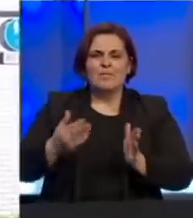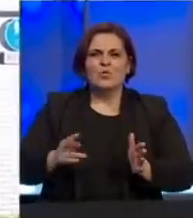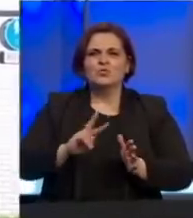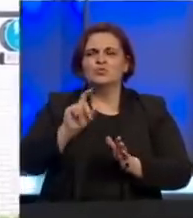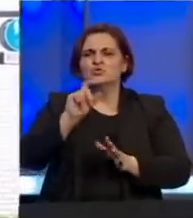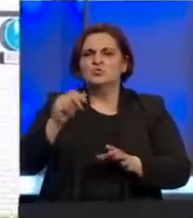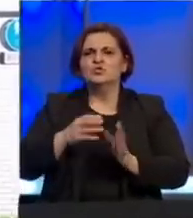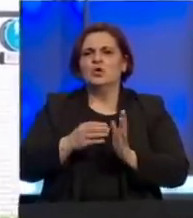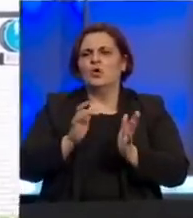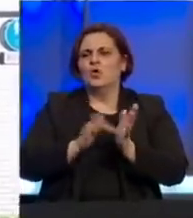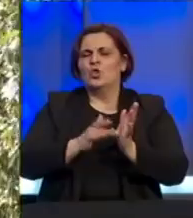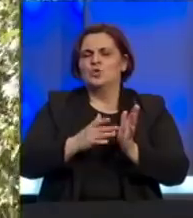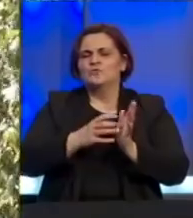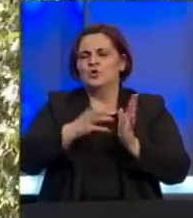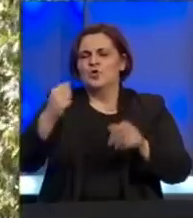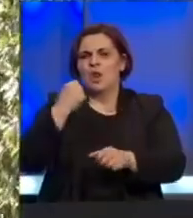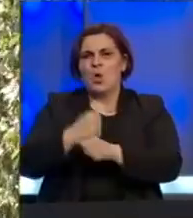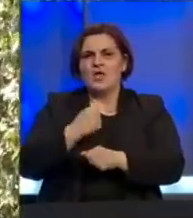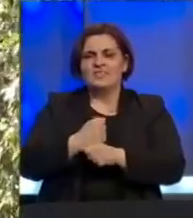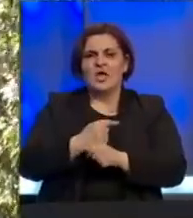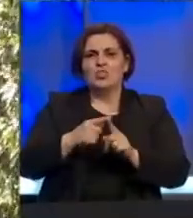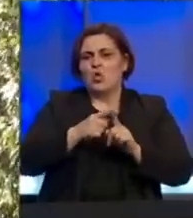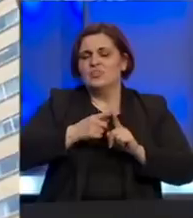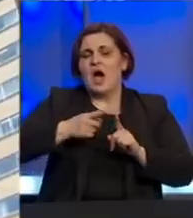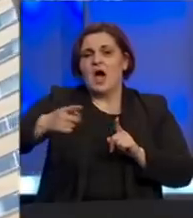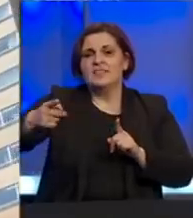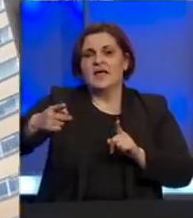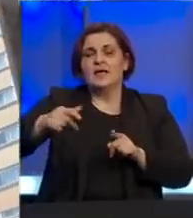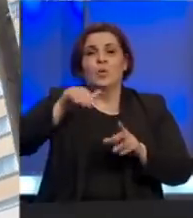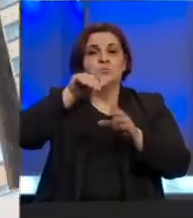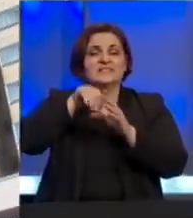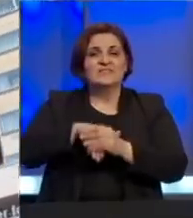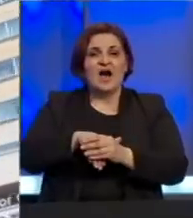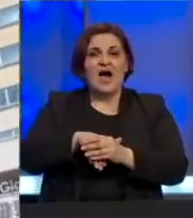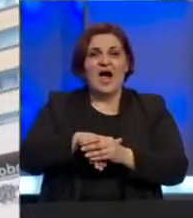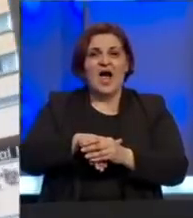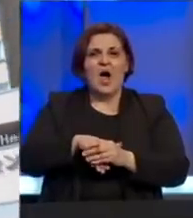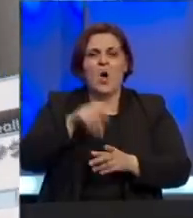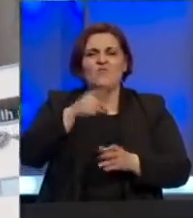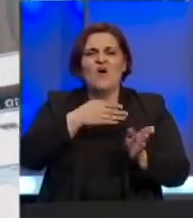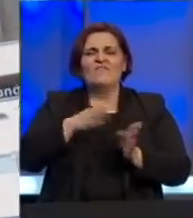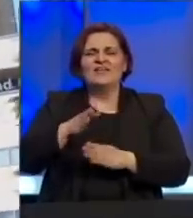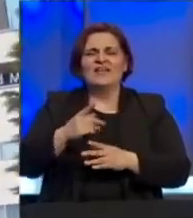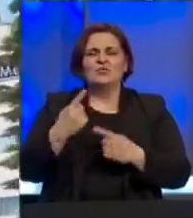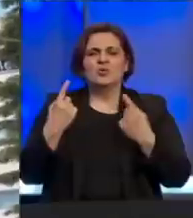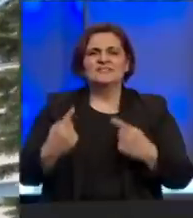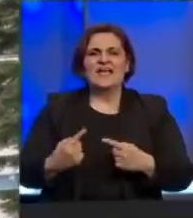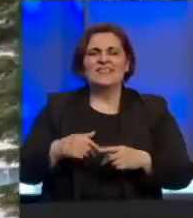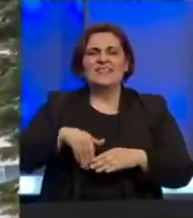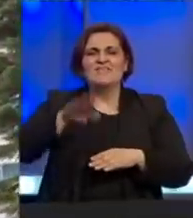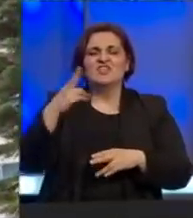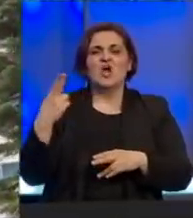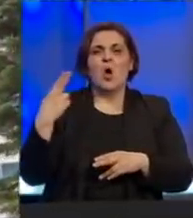nastaviti normalno da funkcionišu do daljnijeg i u stvari ovo uđenje manjerinog stanja da je veća